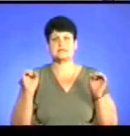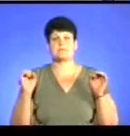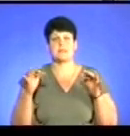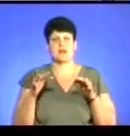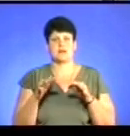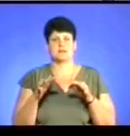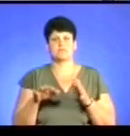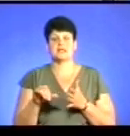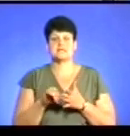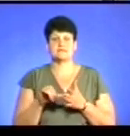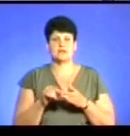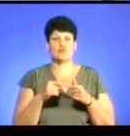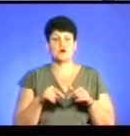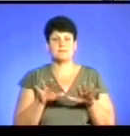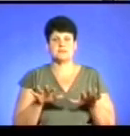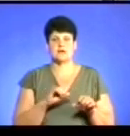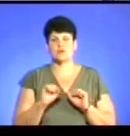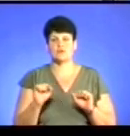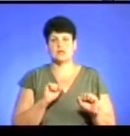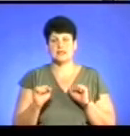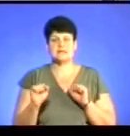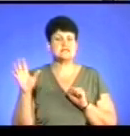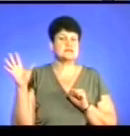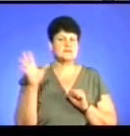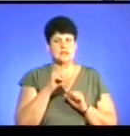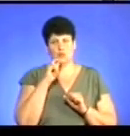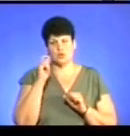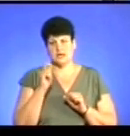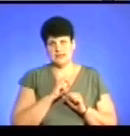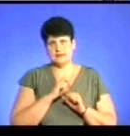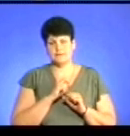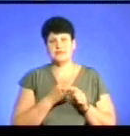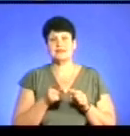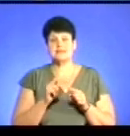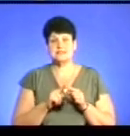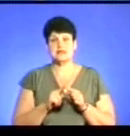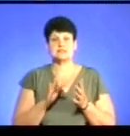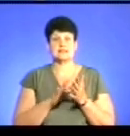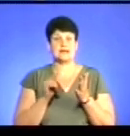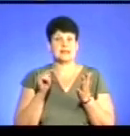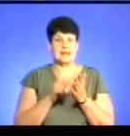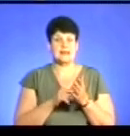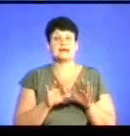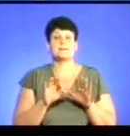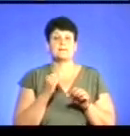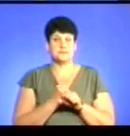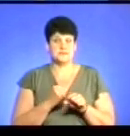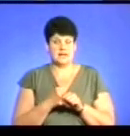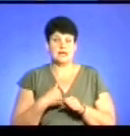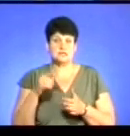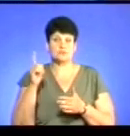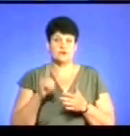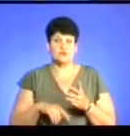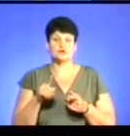представників органів місцевої влади з сілою України. Тобто ця стратегія діє, і я сподіваюся, що вона